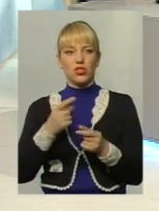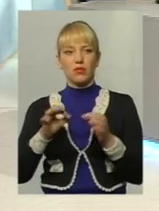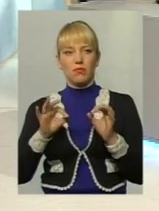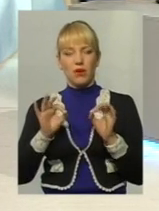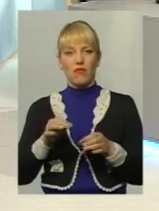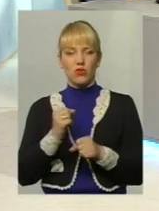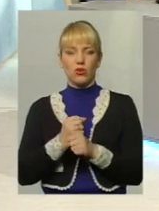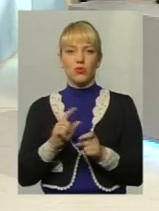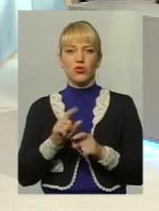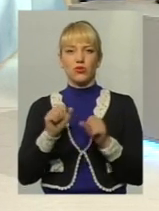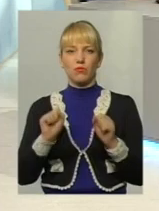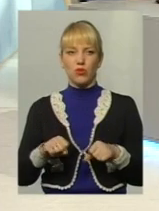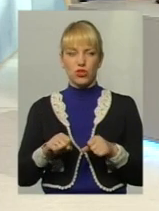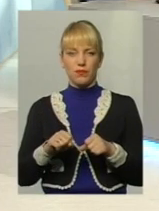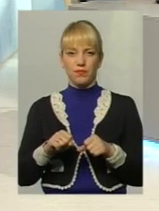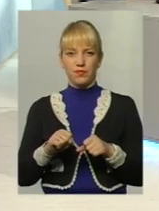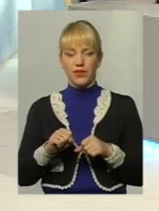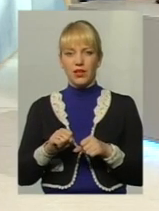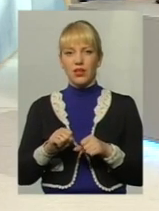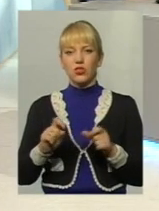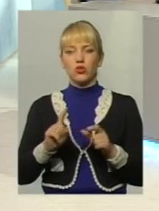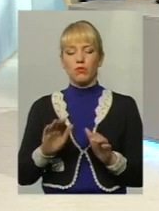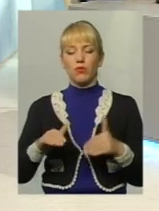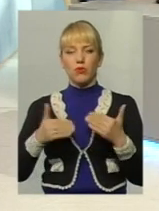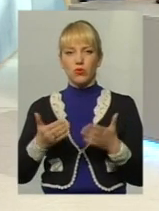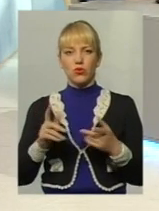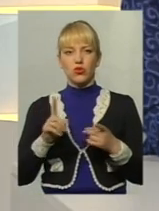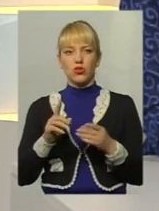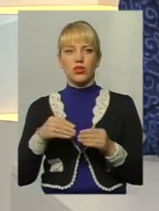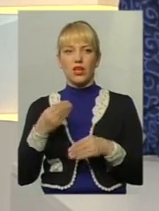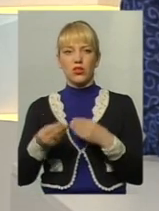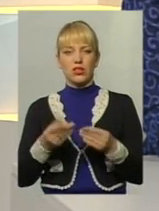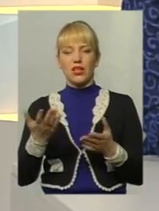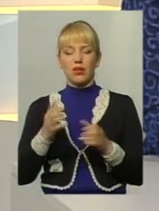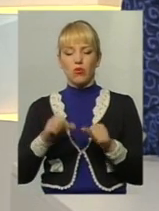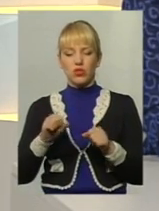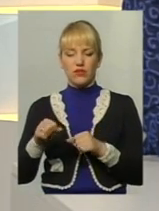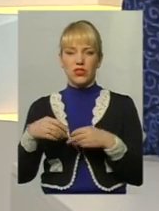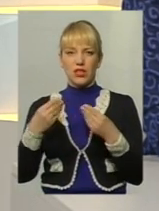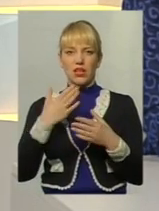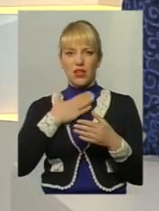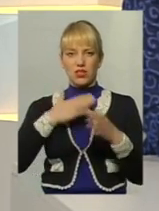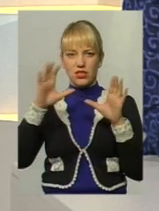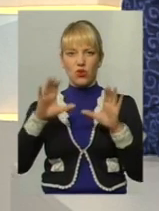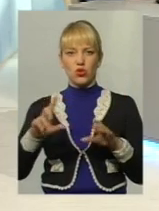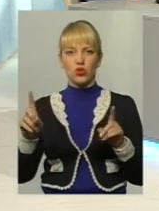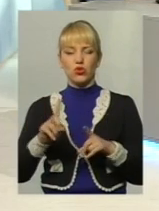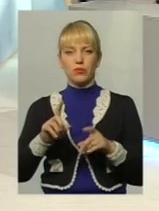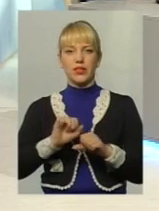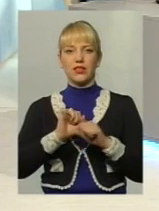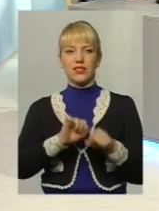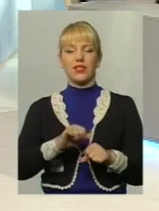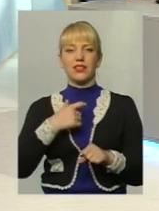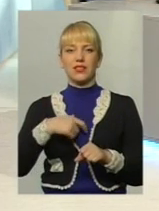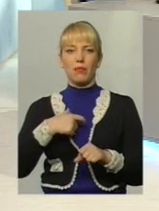роблять і що може, що пропонує, які можливості дає наше законодавство, аби все-таки захистити